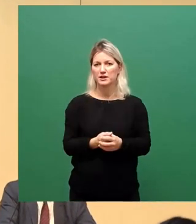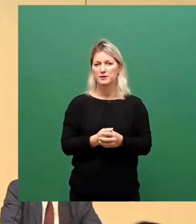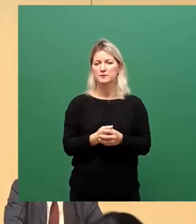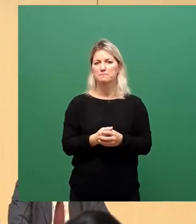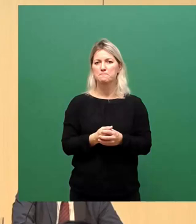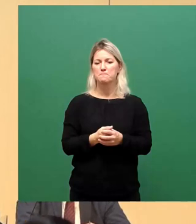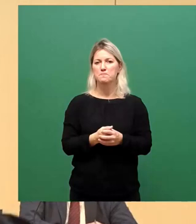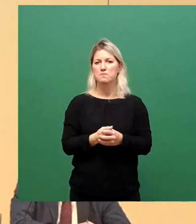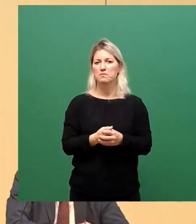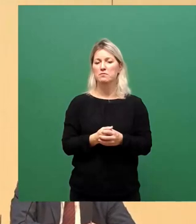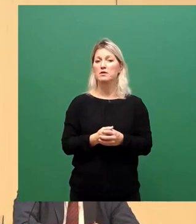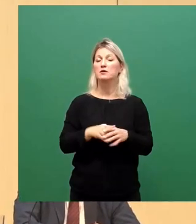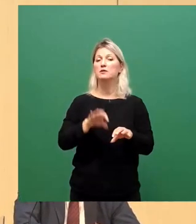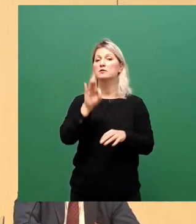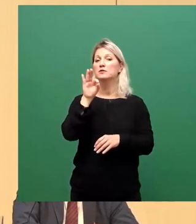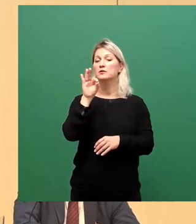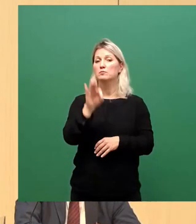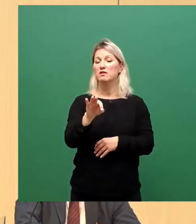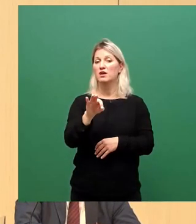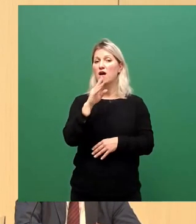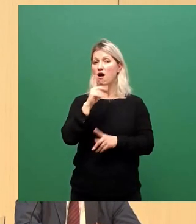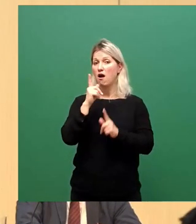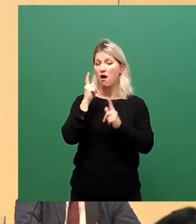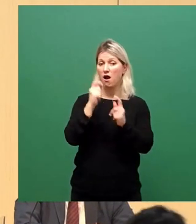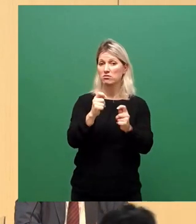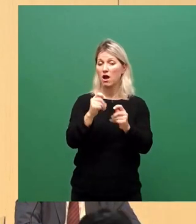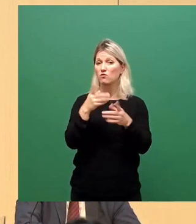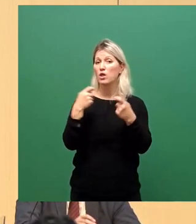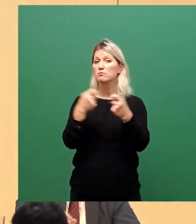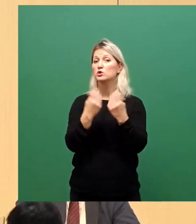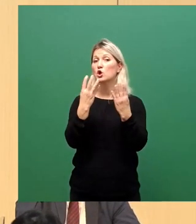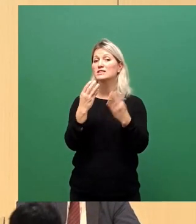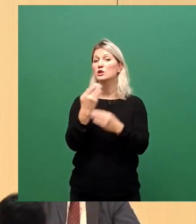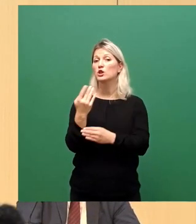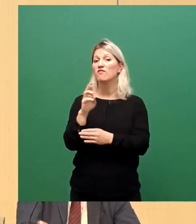bringt uns den Antrag von Bündnis 90 die Grünen ein? Bitteschön.